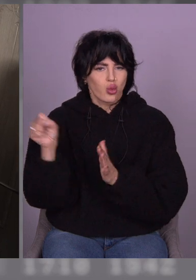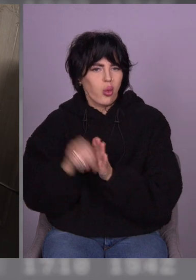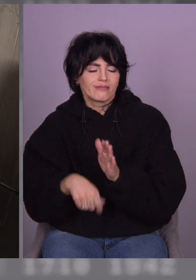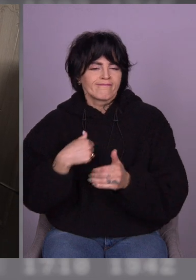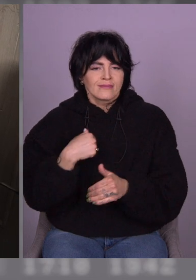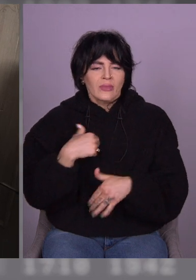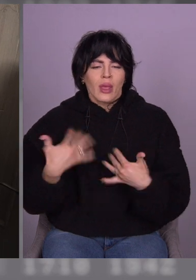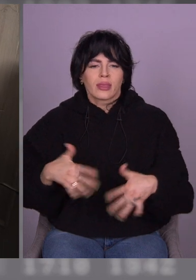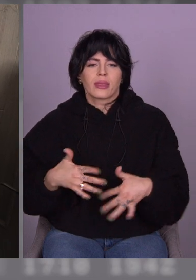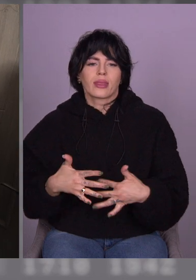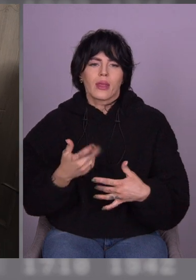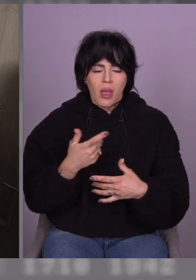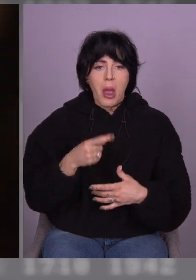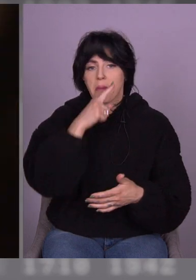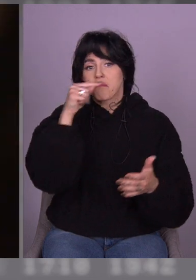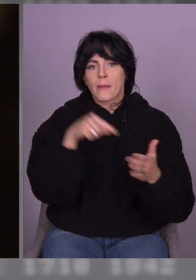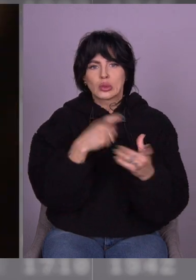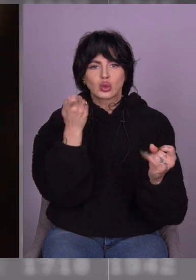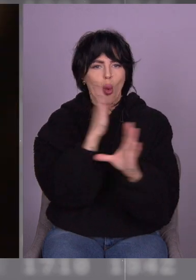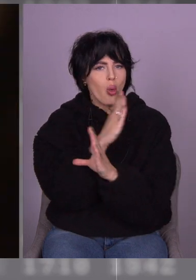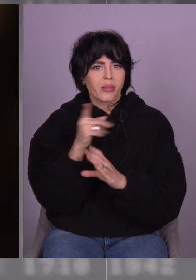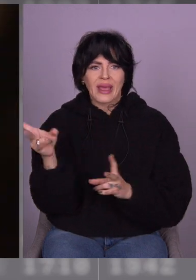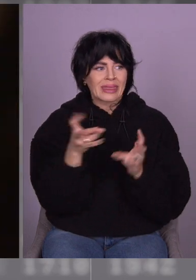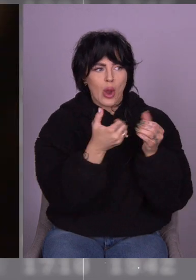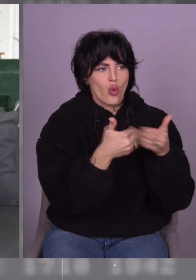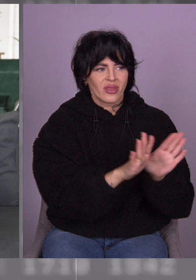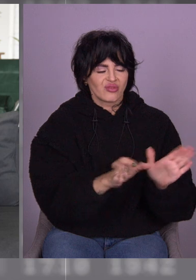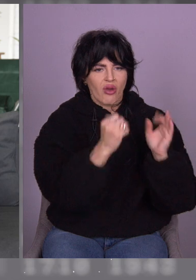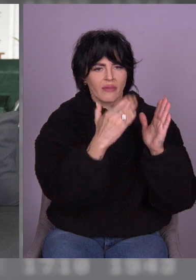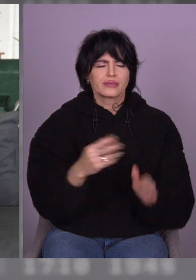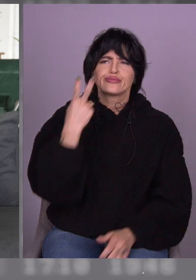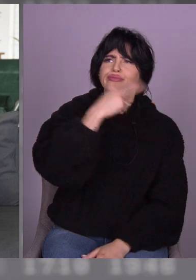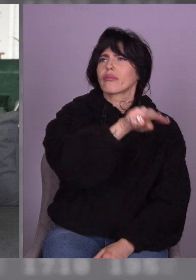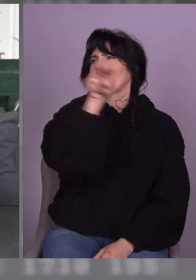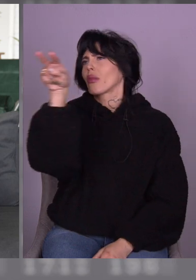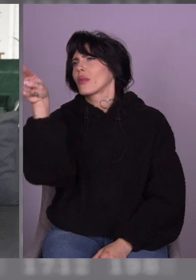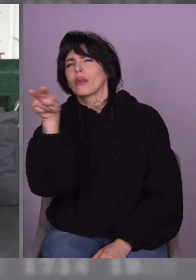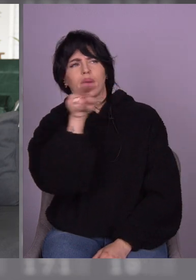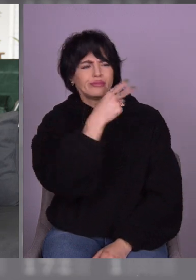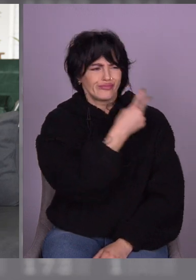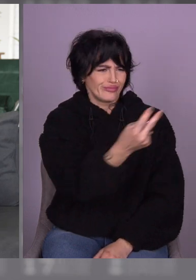І вони не відкрили шафу? Не відкрили. Так, постояв, подивився. що старик так, старик.